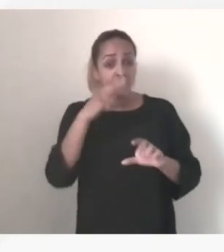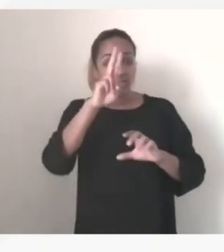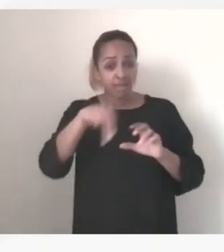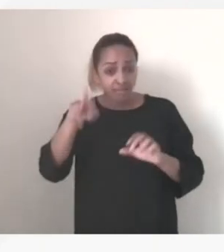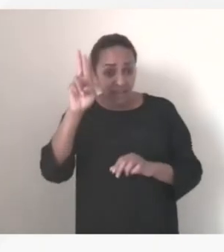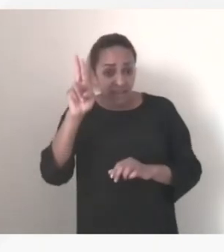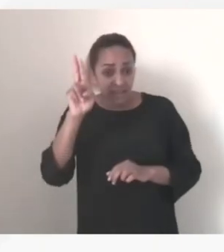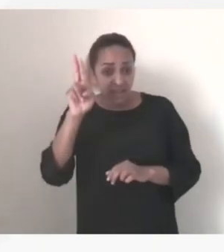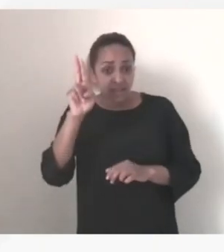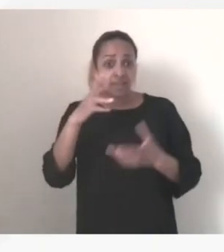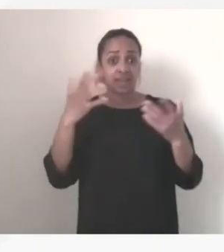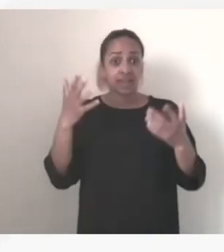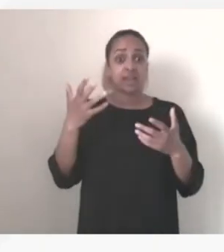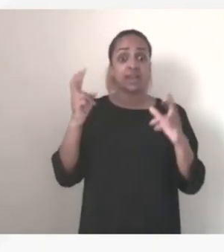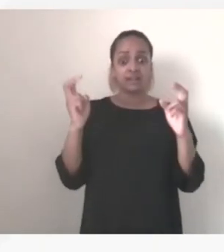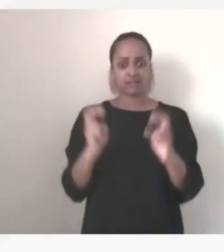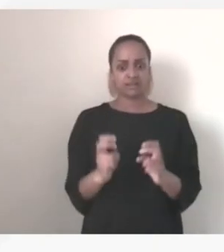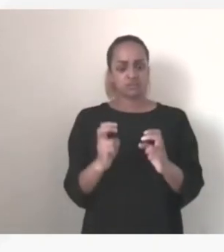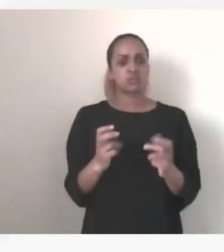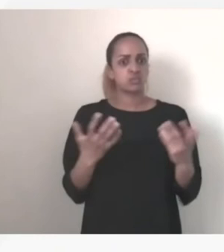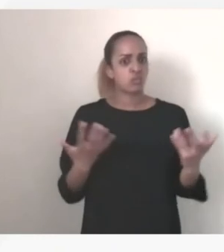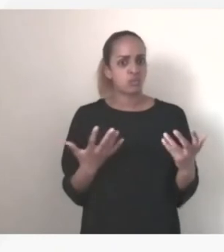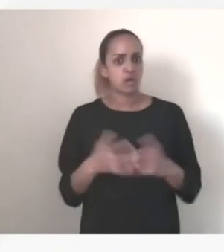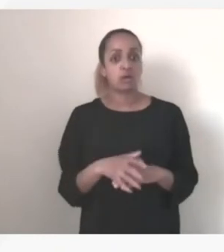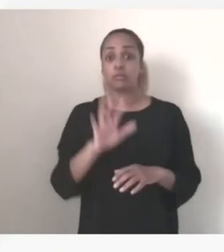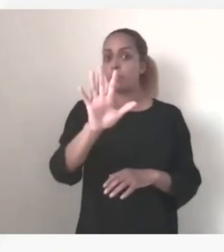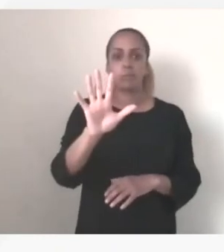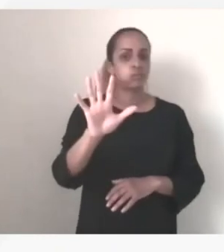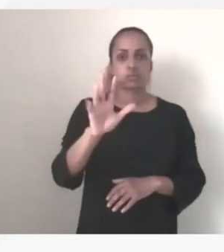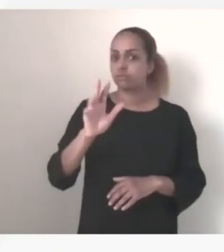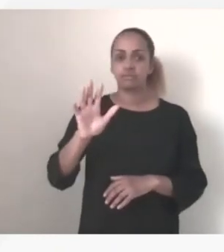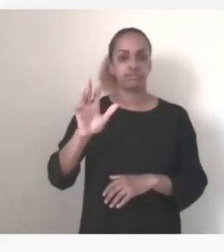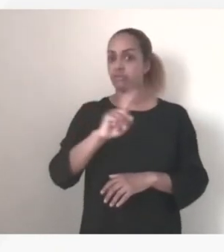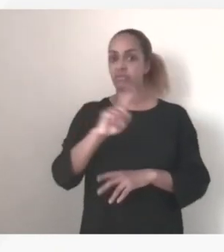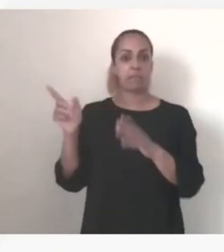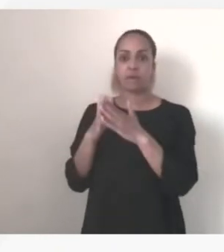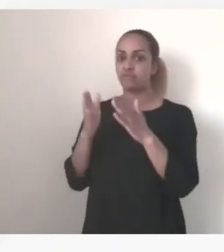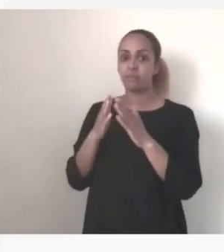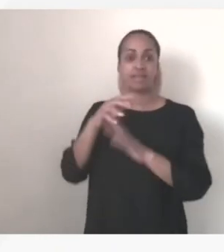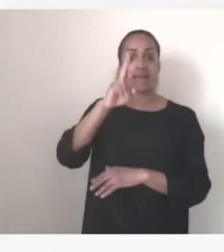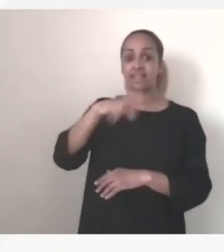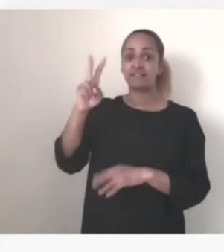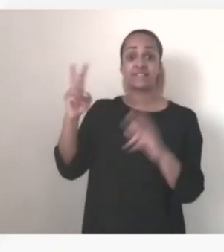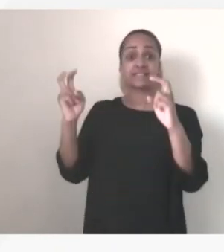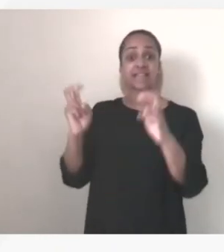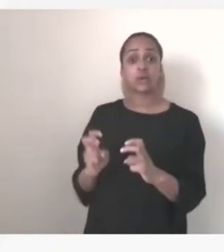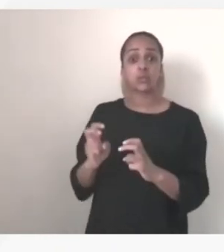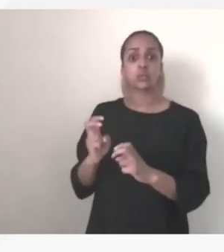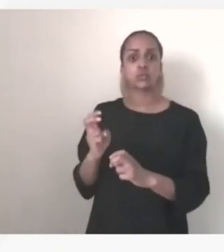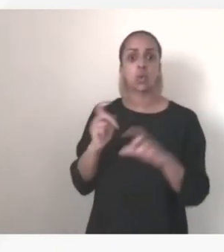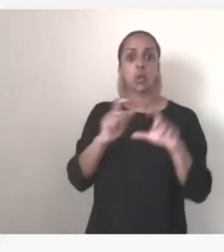ou obtenue ? Non, sur Netflix on n'a pas demandé aujourd'hui de réduction de la bande passante on en avait demandé pendant la crise